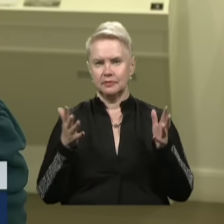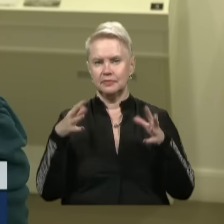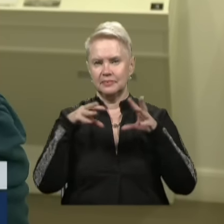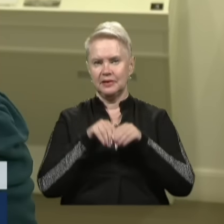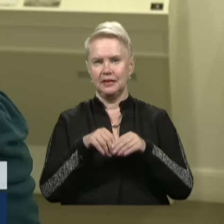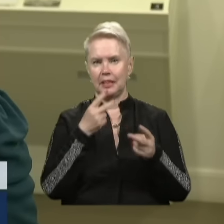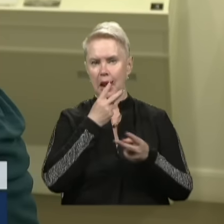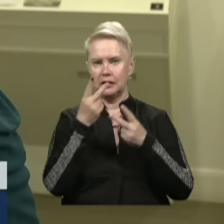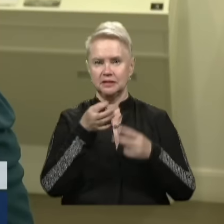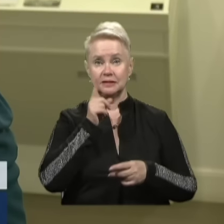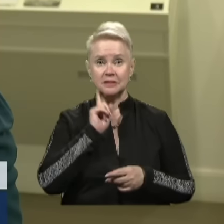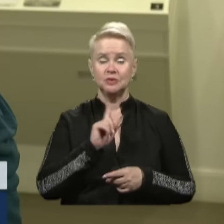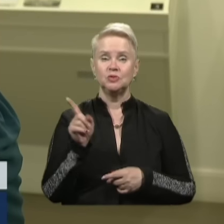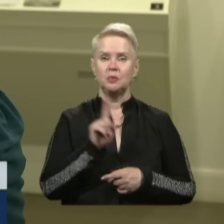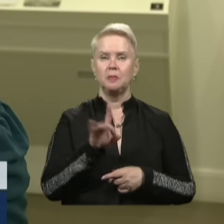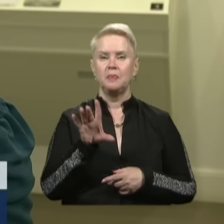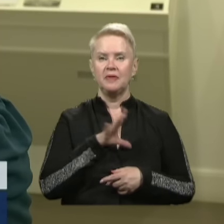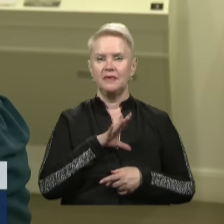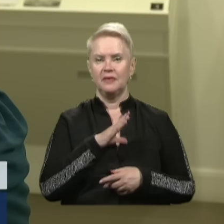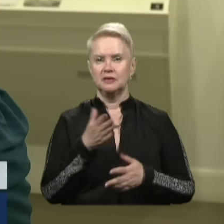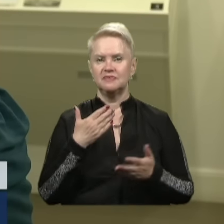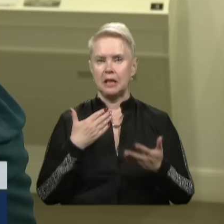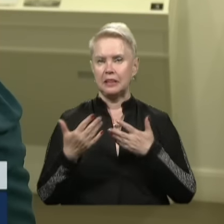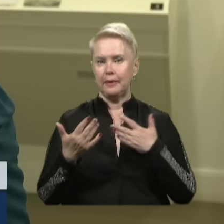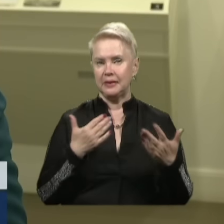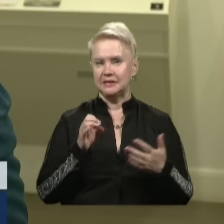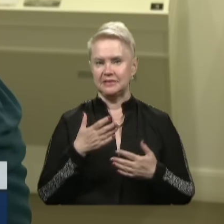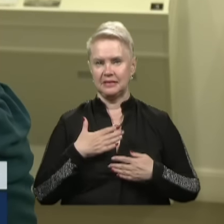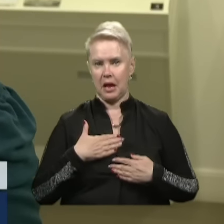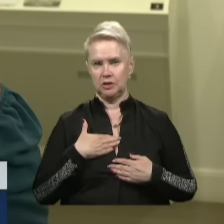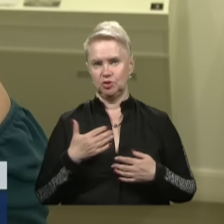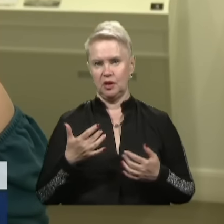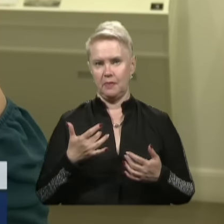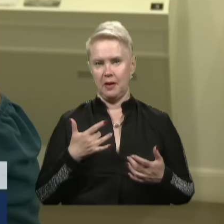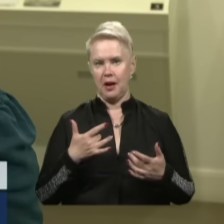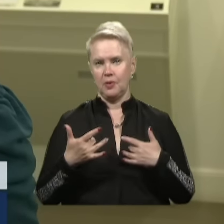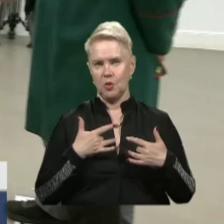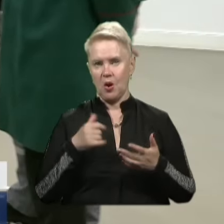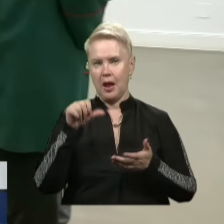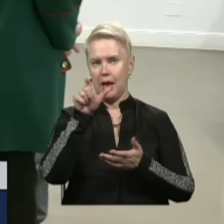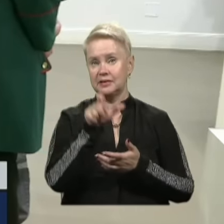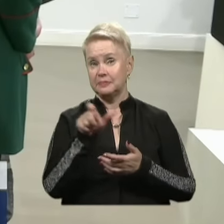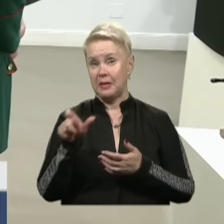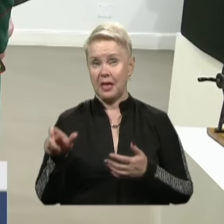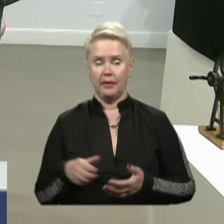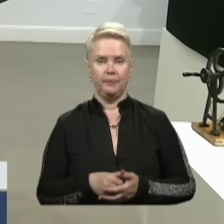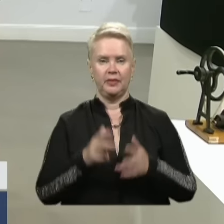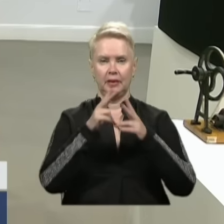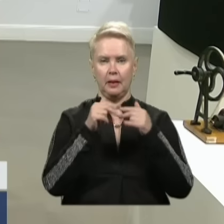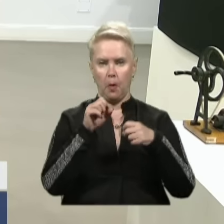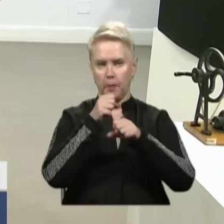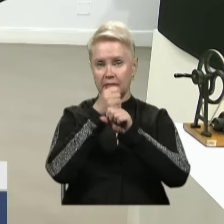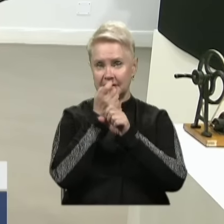досвід для глядачів, для того, щоб вони взаємодіяли з нашими акторами, з експонатами музею. Дніпро під